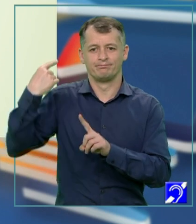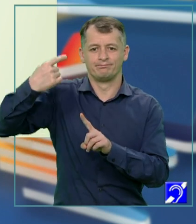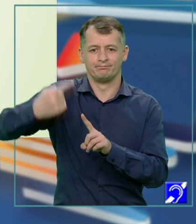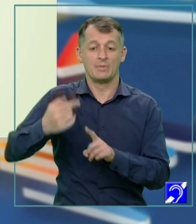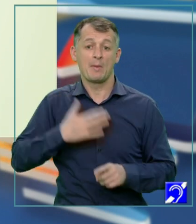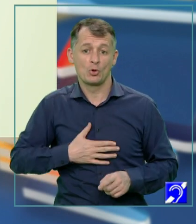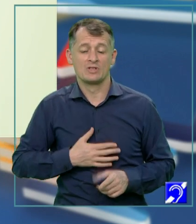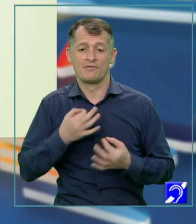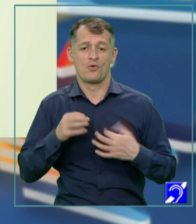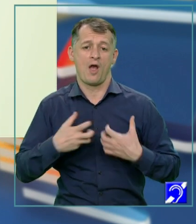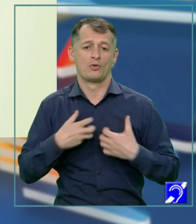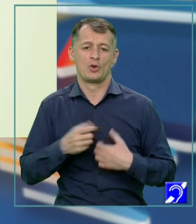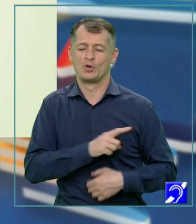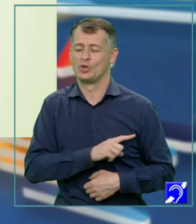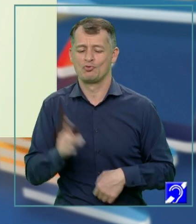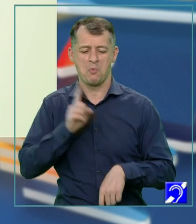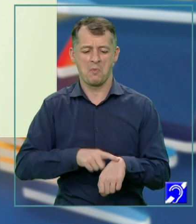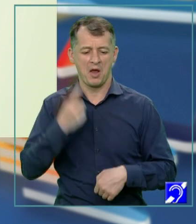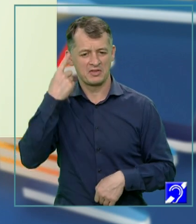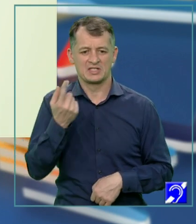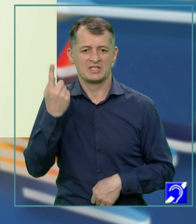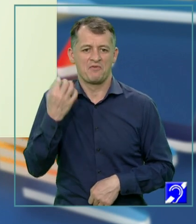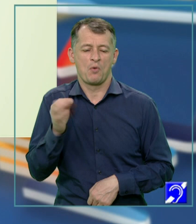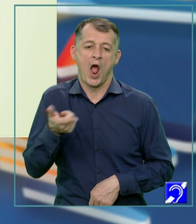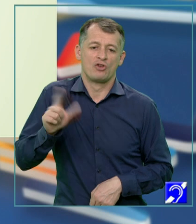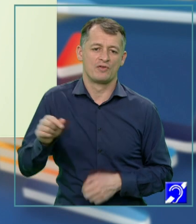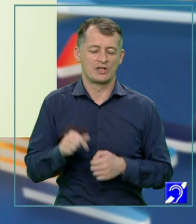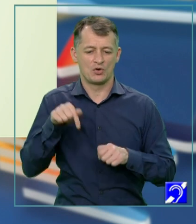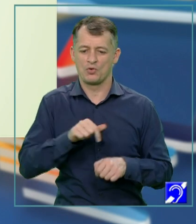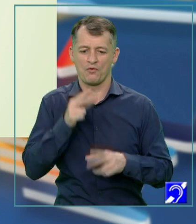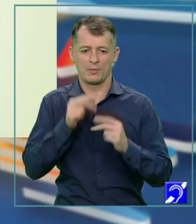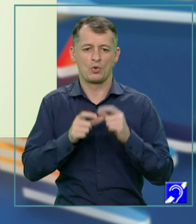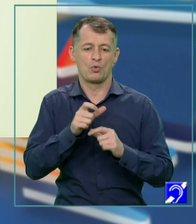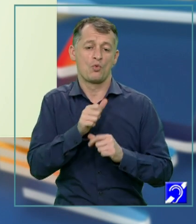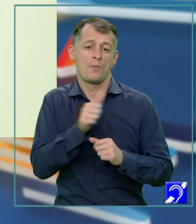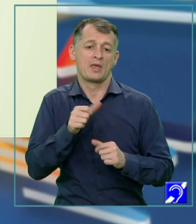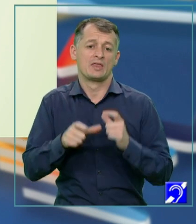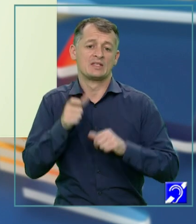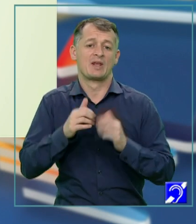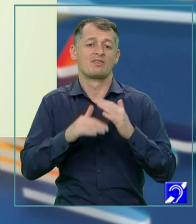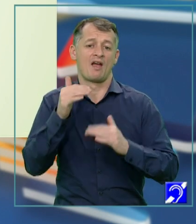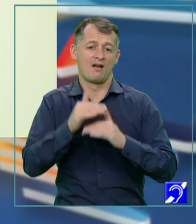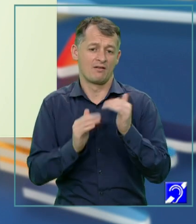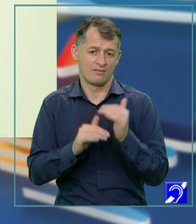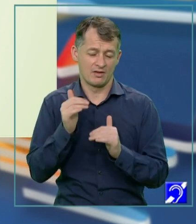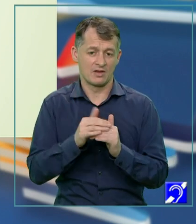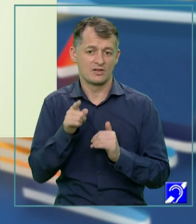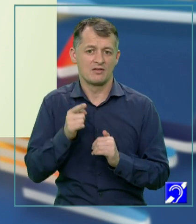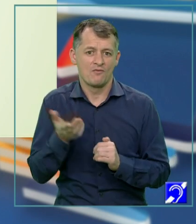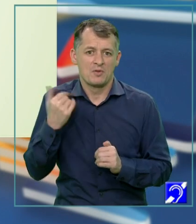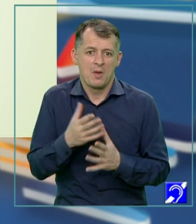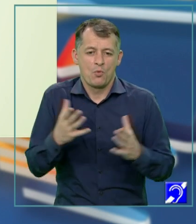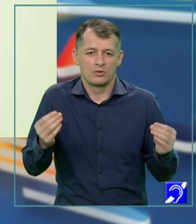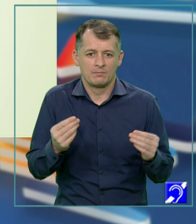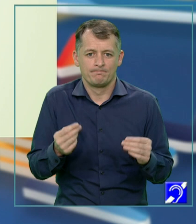Nici o clipă nu m-aș fi putut gândi că voi fi altceva. Aici nu e vorba numai de vocație. La mine era mai degrabă o intoxicație.